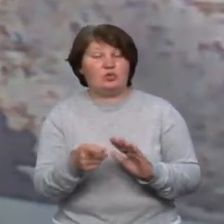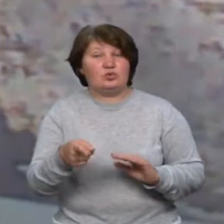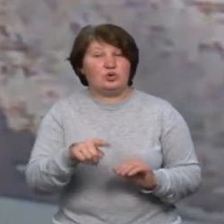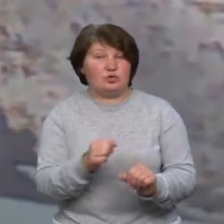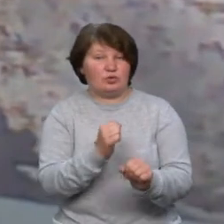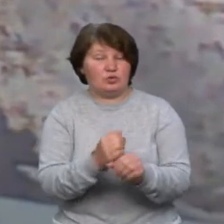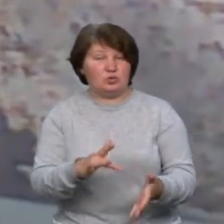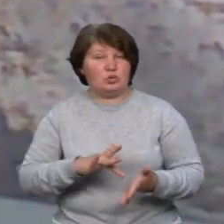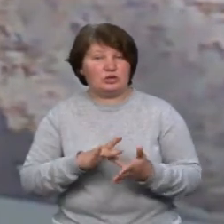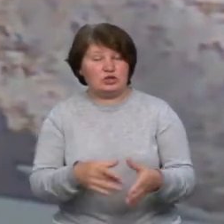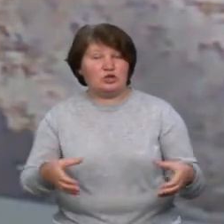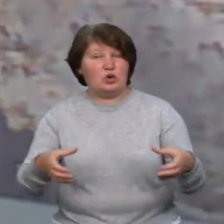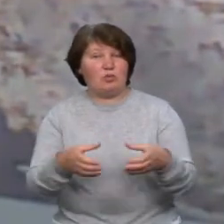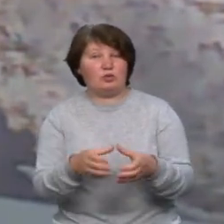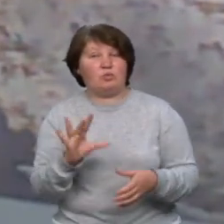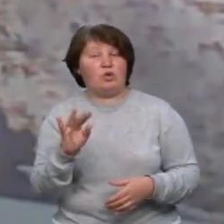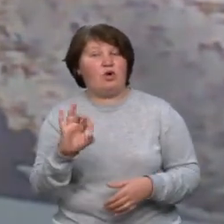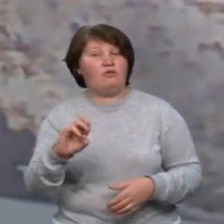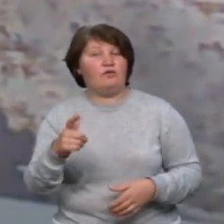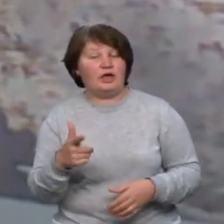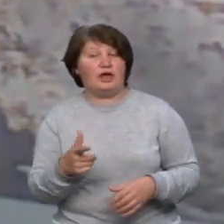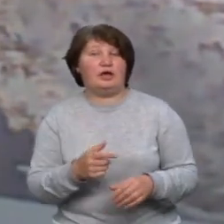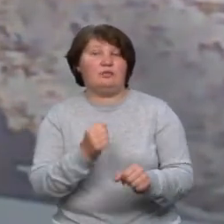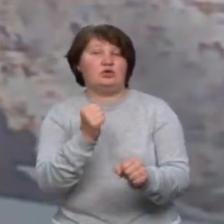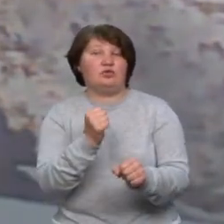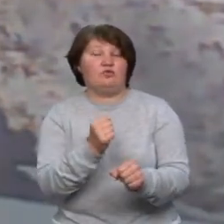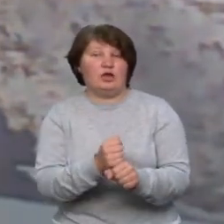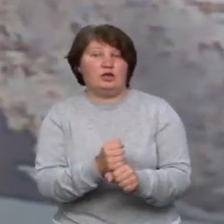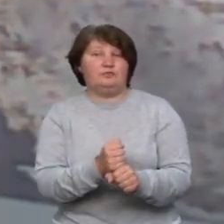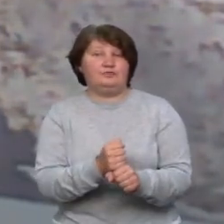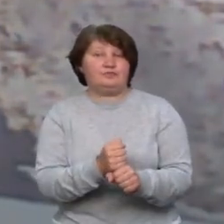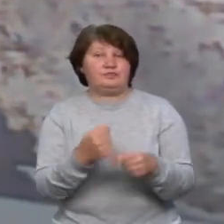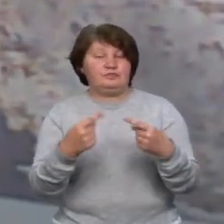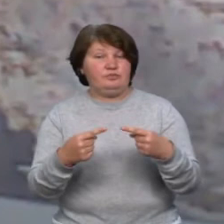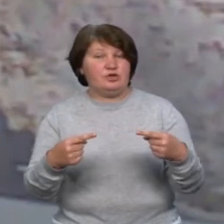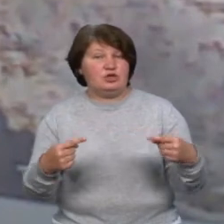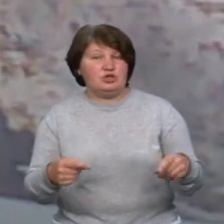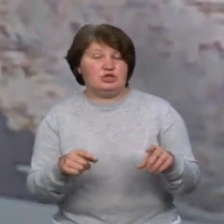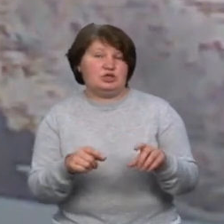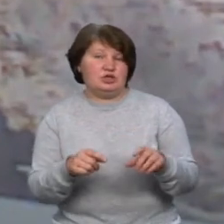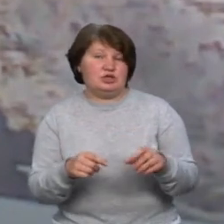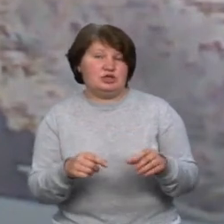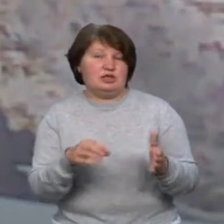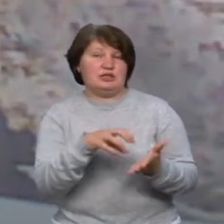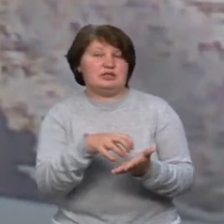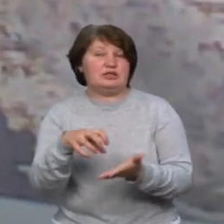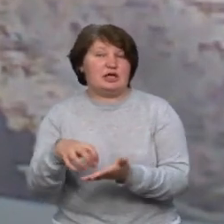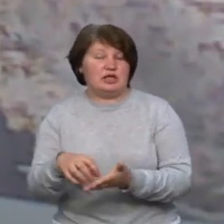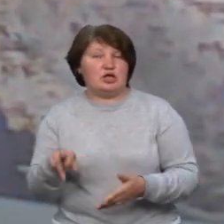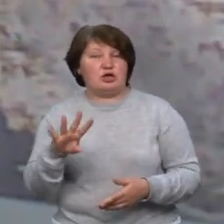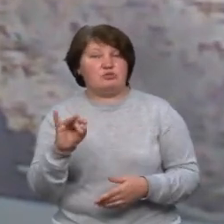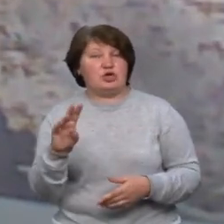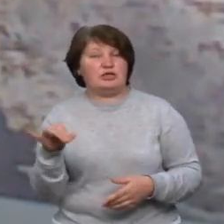туристичний комплекс «Буковель», за рахунок того, що працювали інші заклади розміщення в Яремчанській зоні,